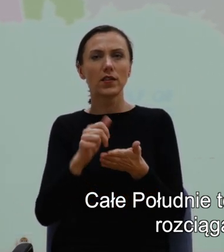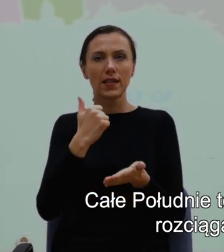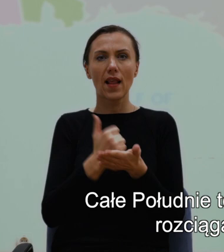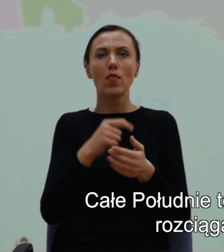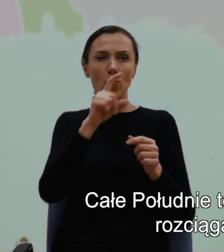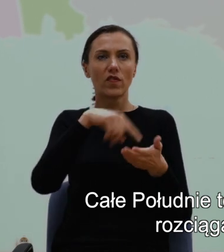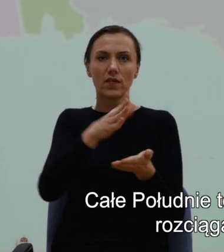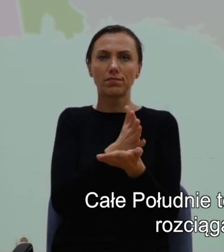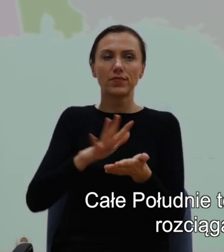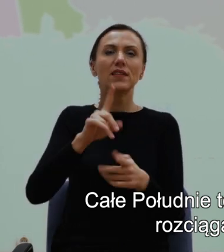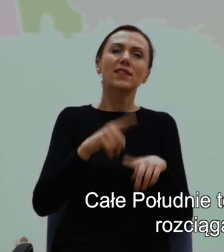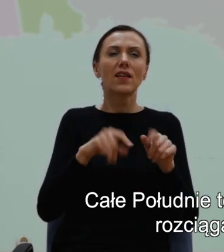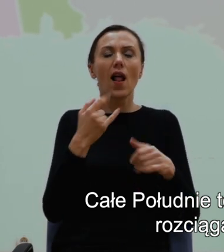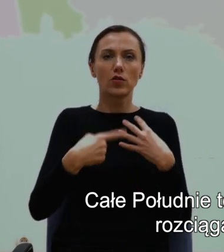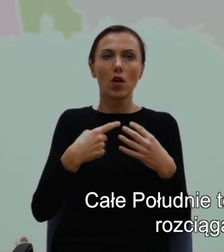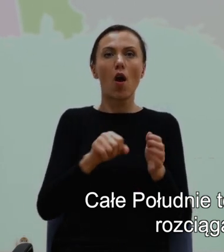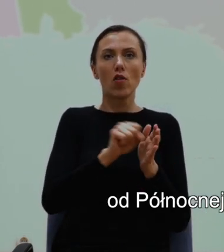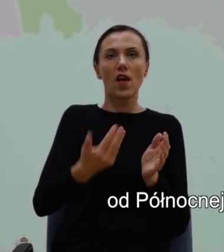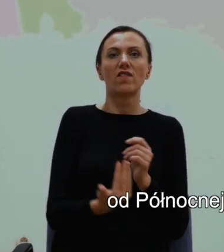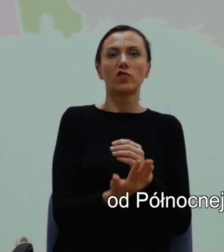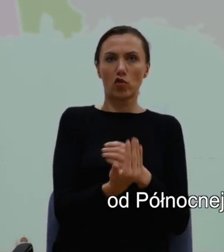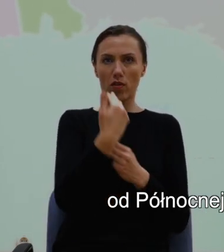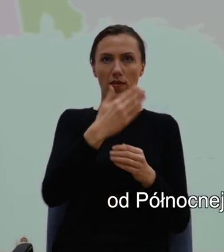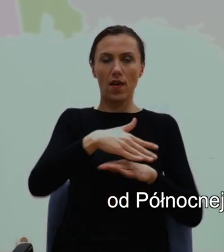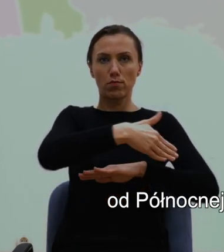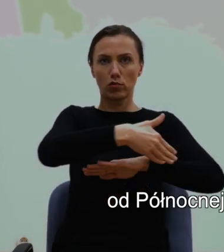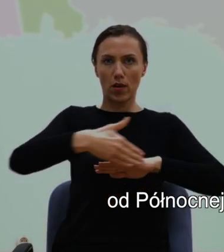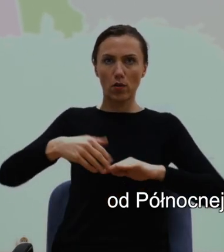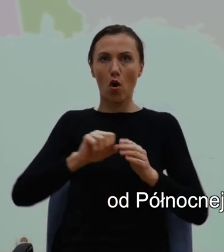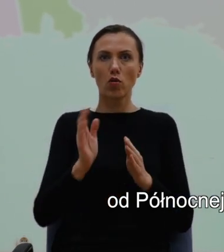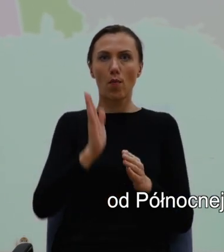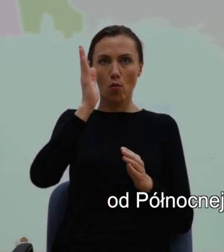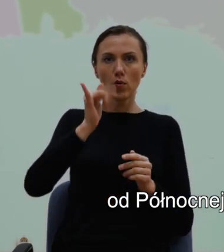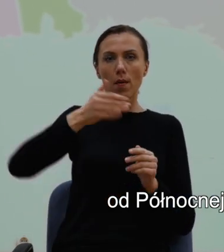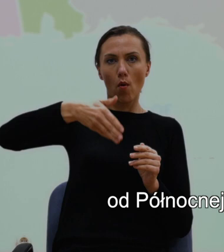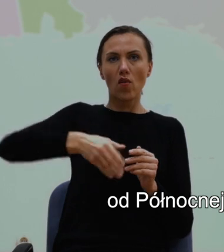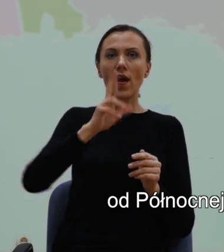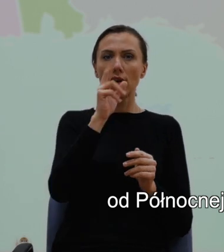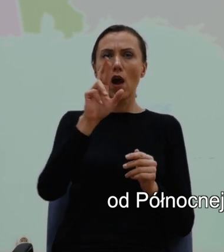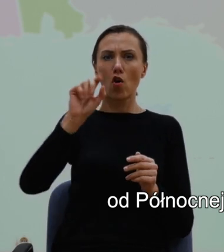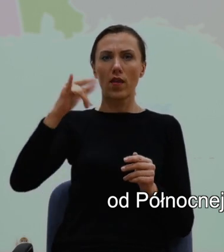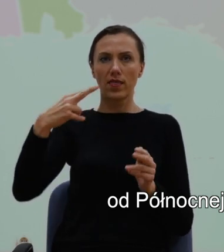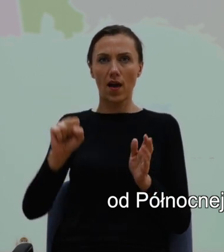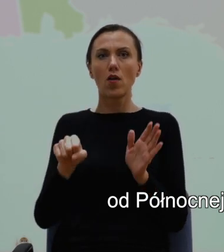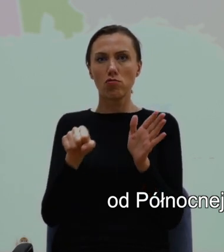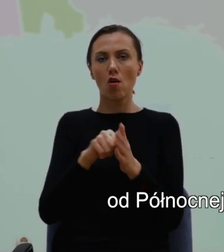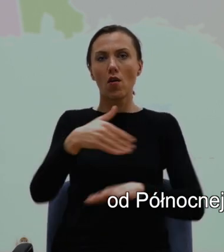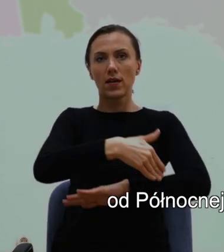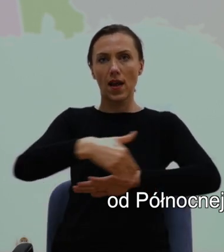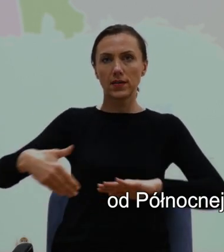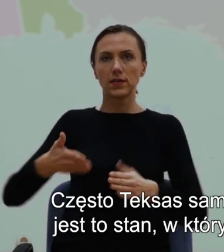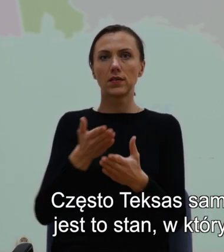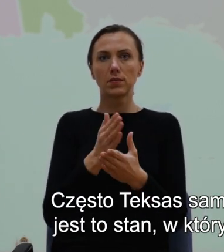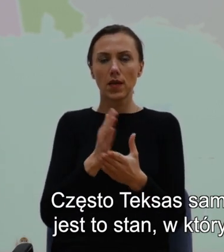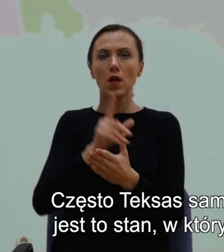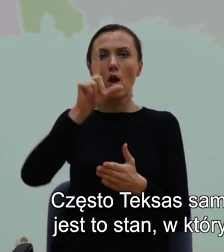rozciągające się od wschodniego wybrzeża, od północnej, południowej Karoliny do granicy między Louisianą a Teksasem.